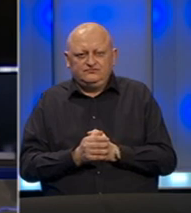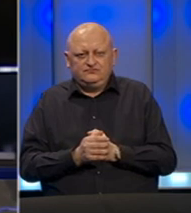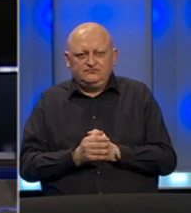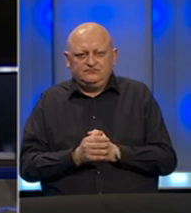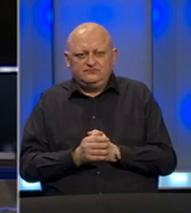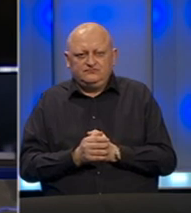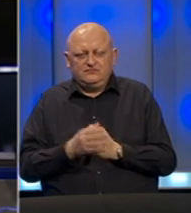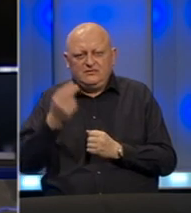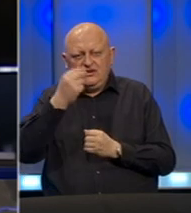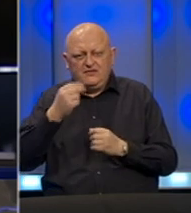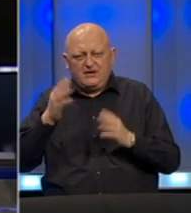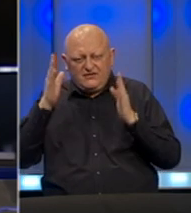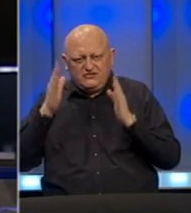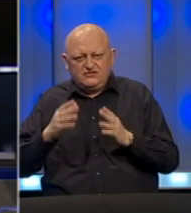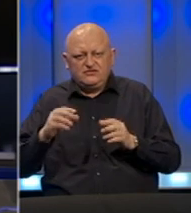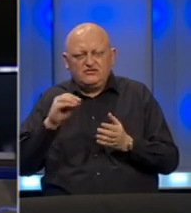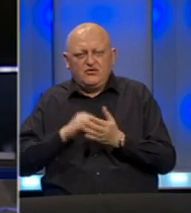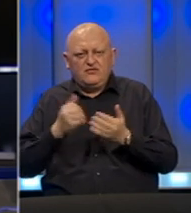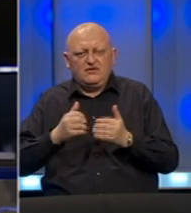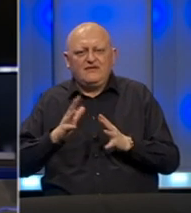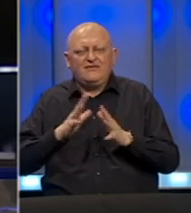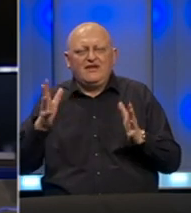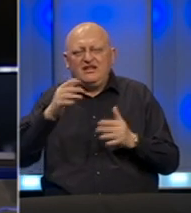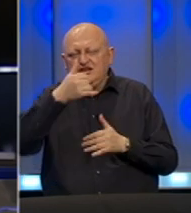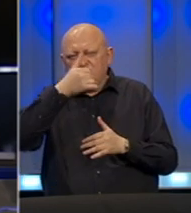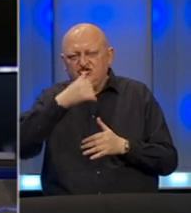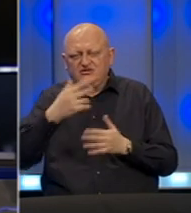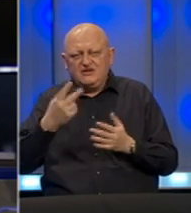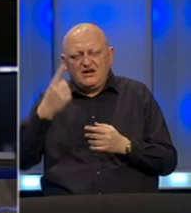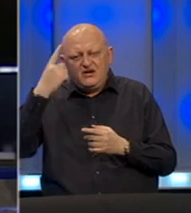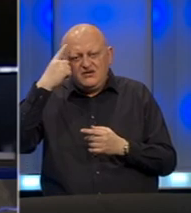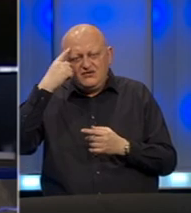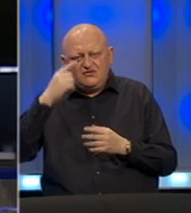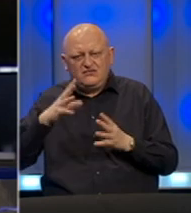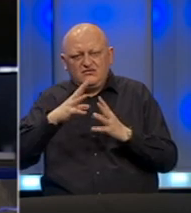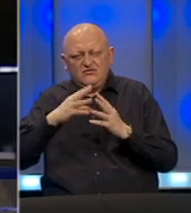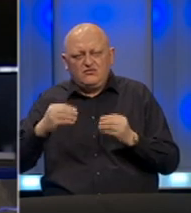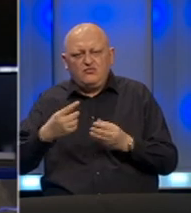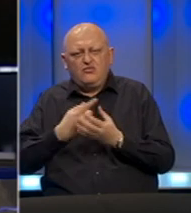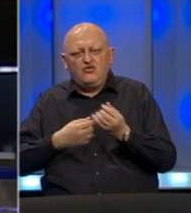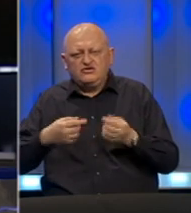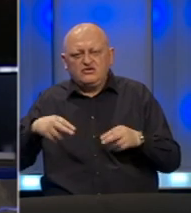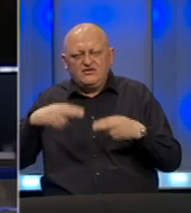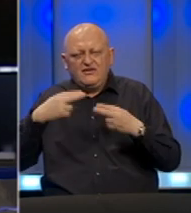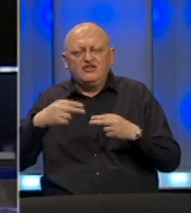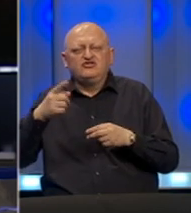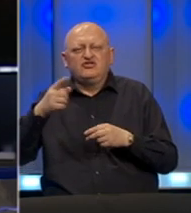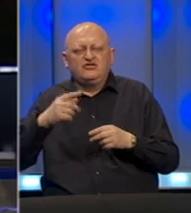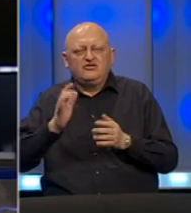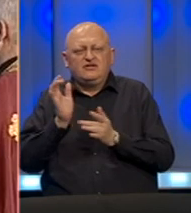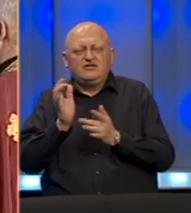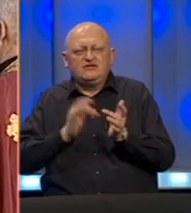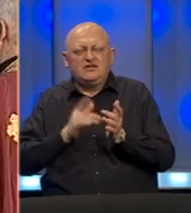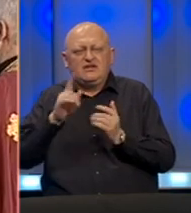Pravoslavni vjernici obilježavaju danas Veliki četvrtak kao osjećanje na tajnu ili posljednju večeru Isusa Hrista i